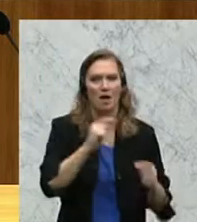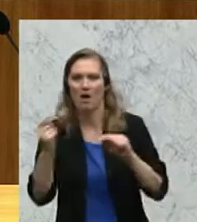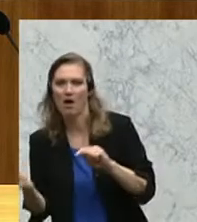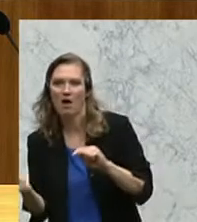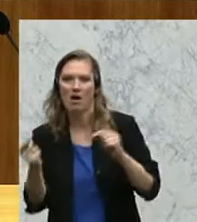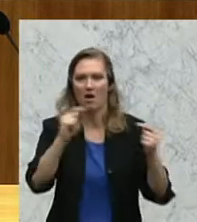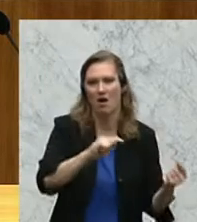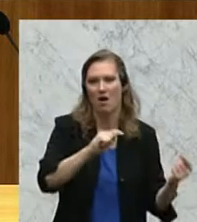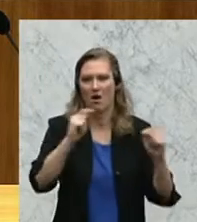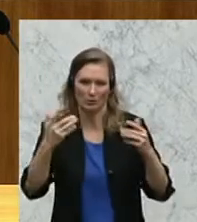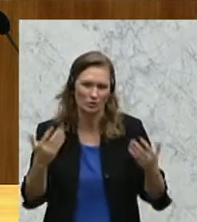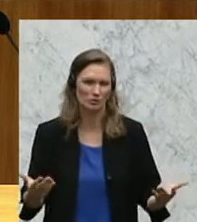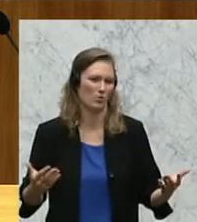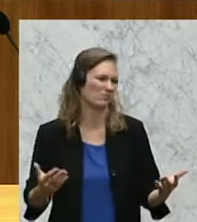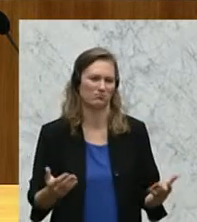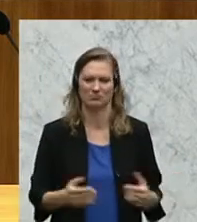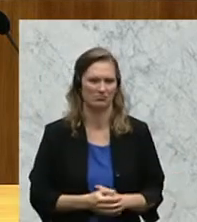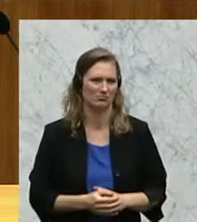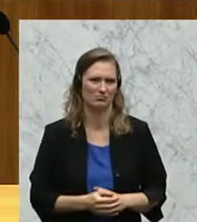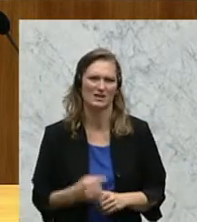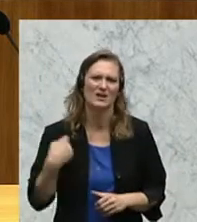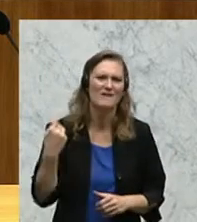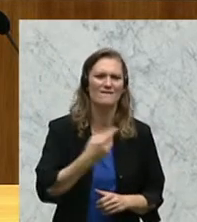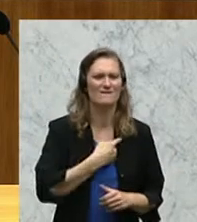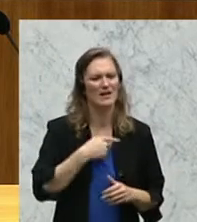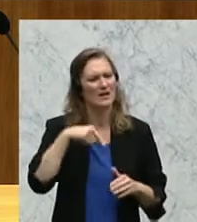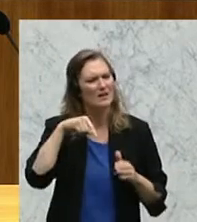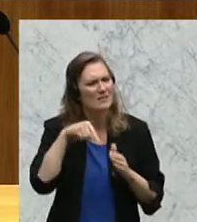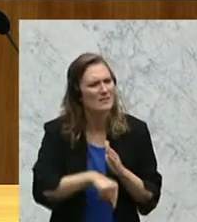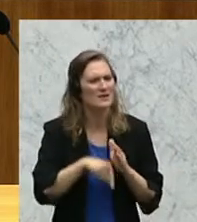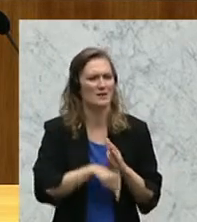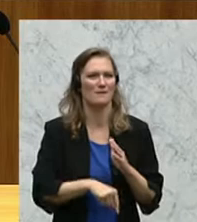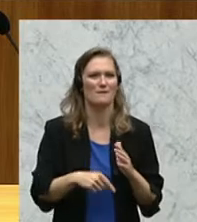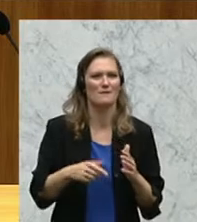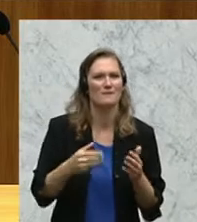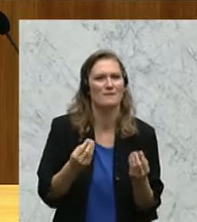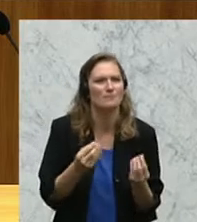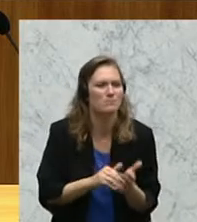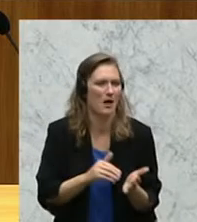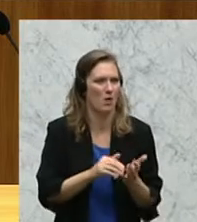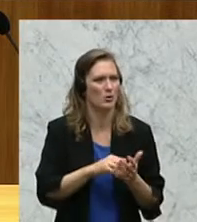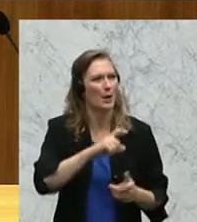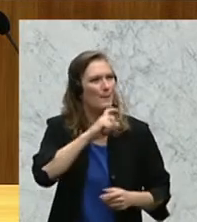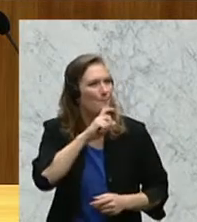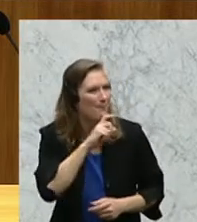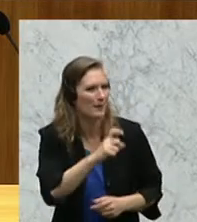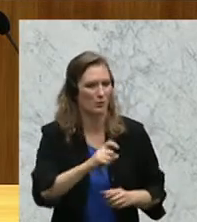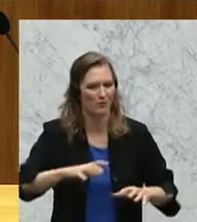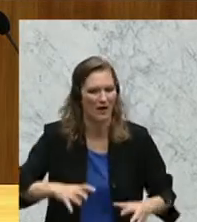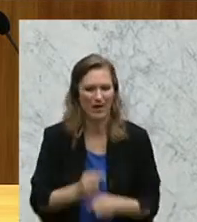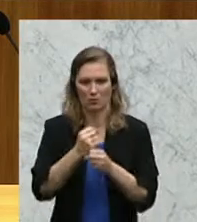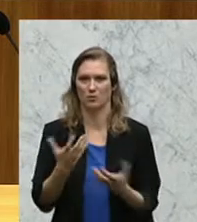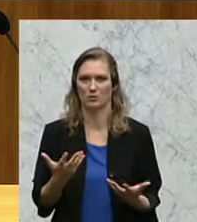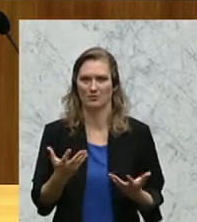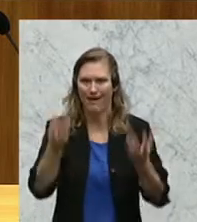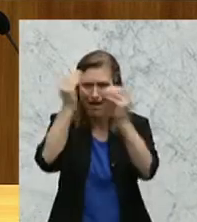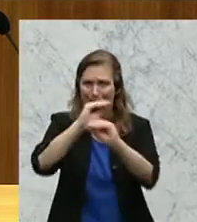es ja unser ureigenstes Interesse eigentlich sein sollte, hier unseren Berufsstand zu retten, unsere Ehre